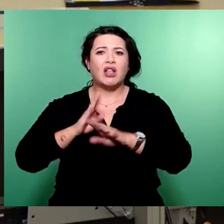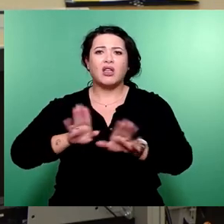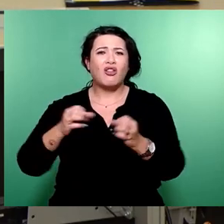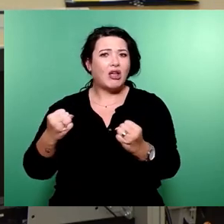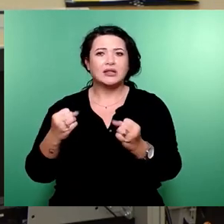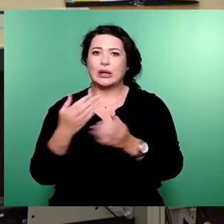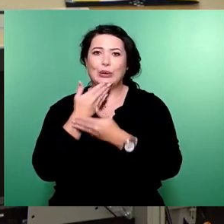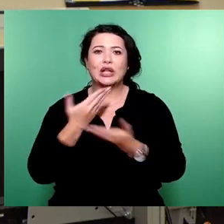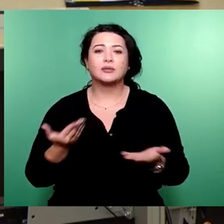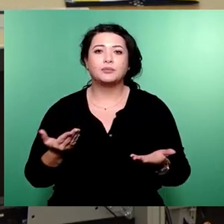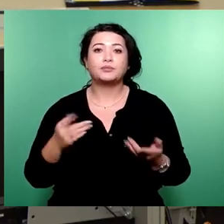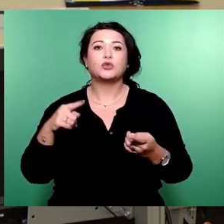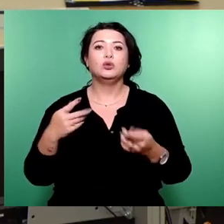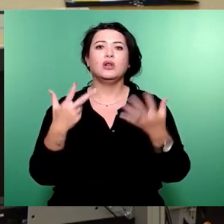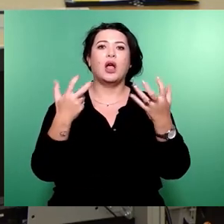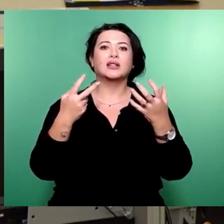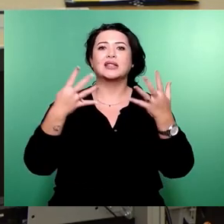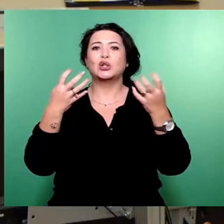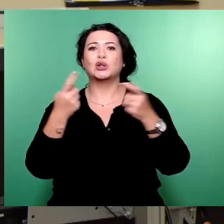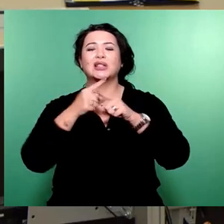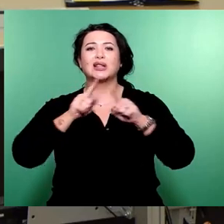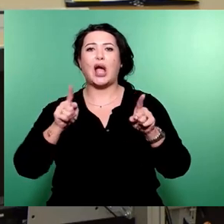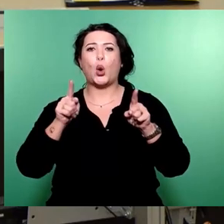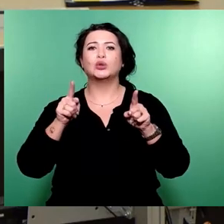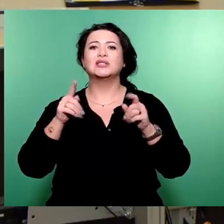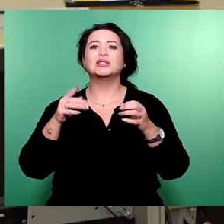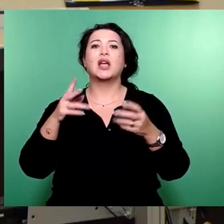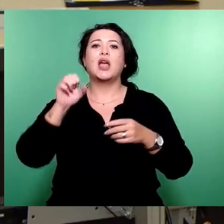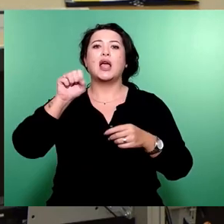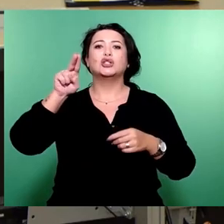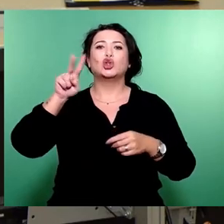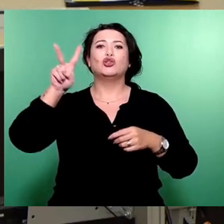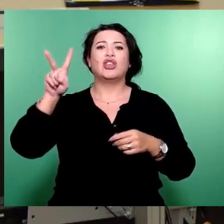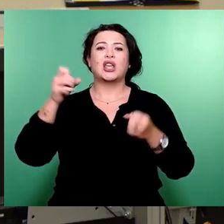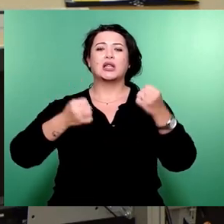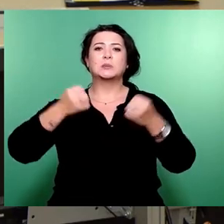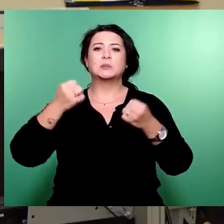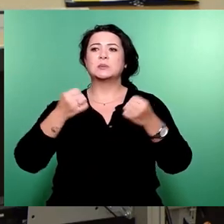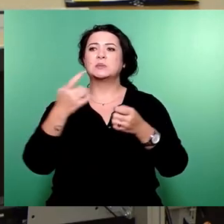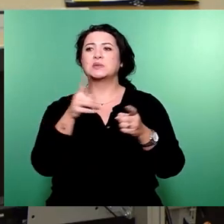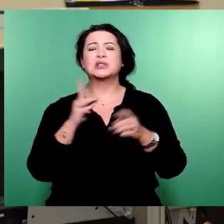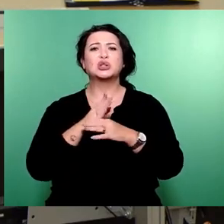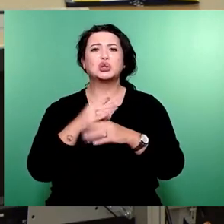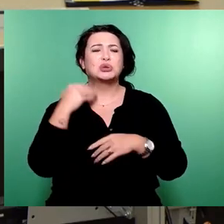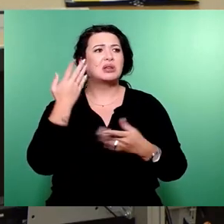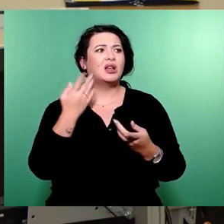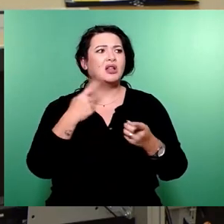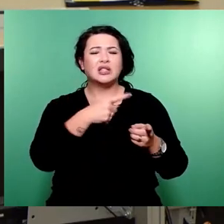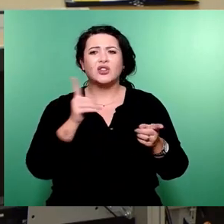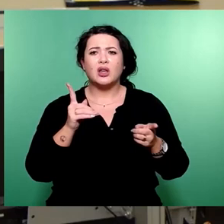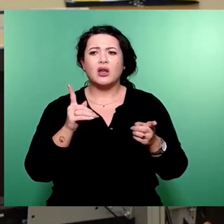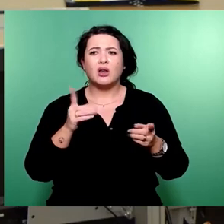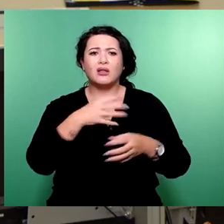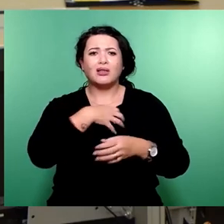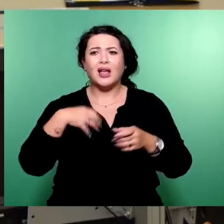80.000, 90.000 SUV, hat ja Schulte-Wüssermann gesagt. Mir ist nicht bekannt, dass die Dresdnerinnen und Dresdner so reich sind, dass sie